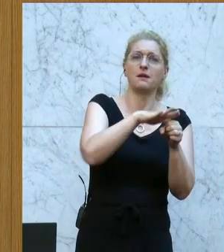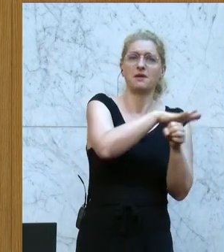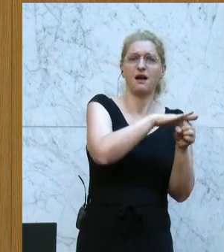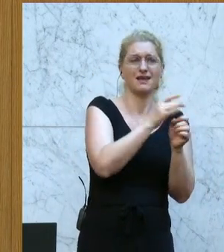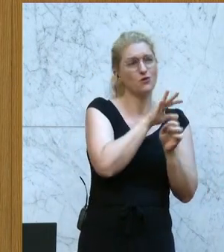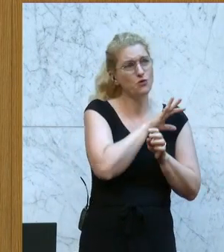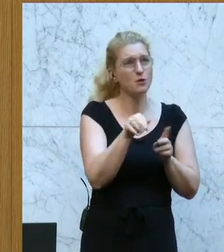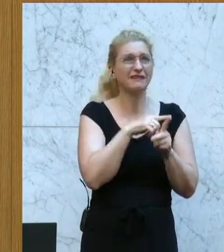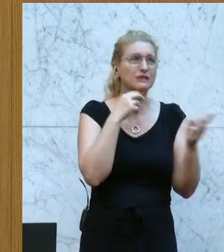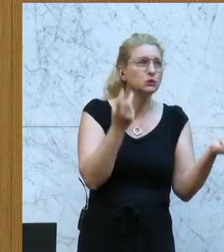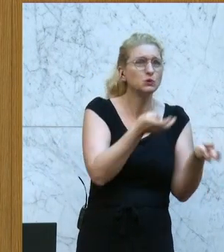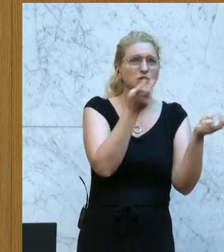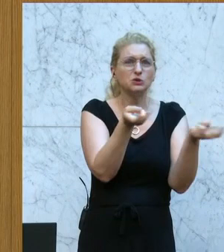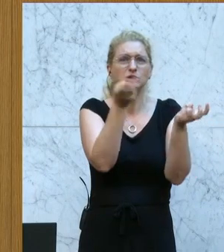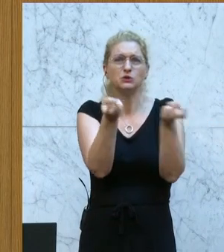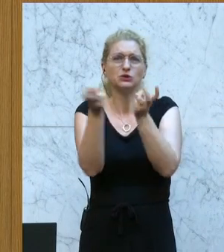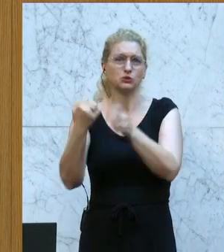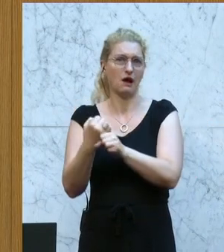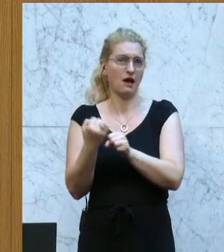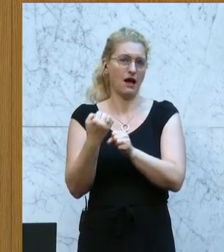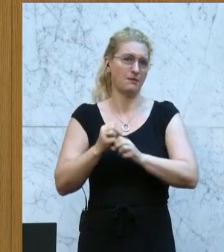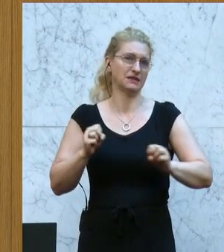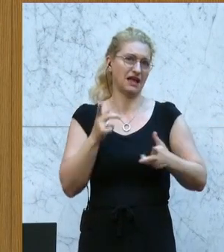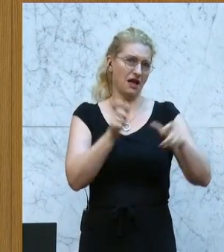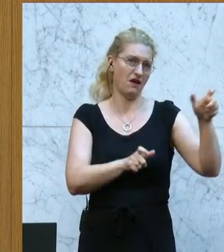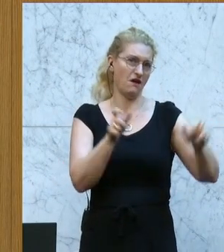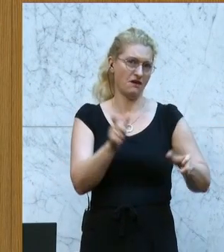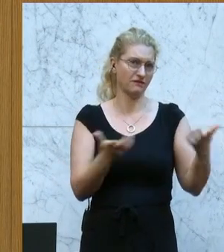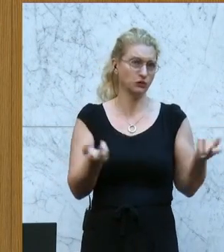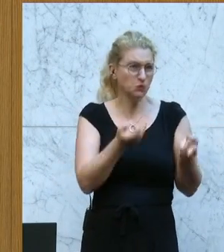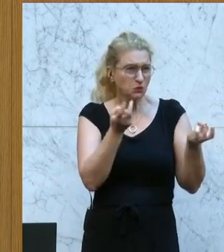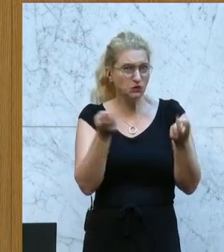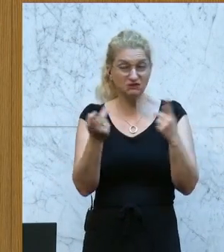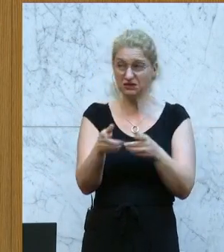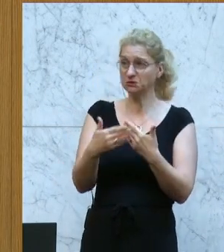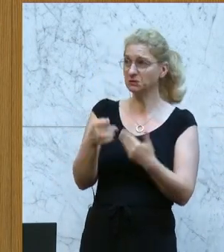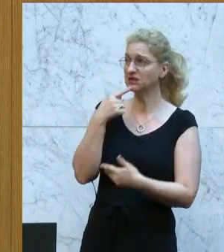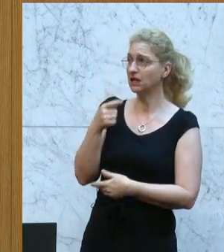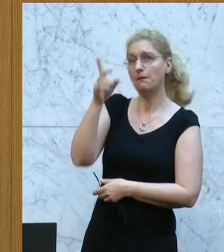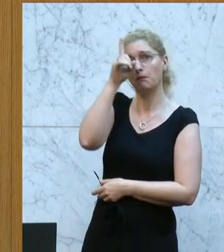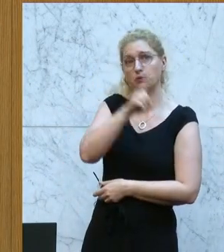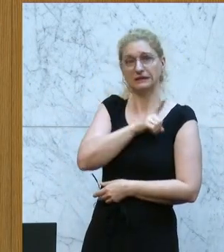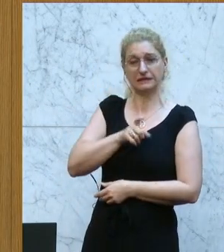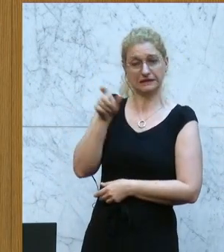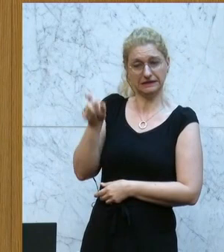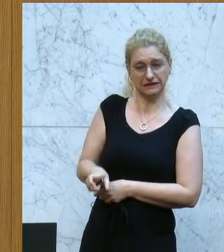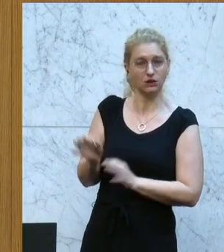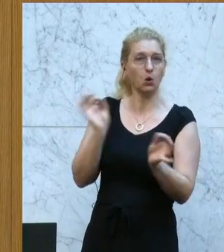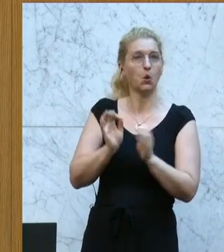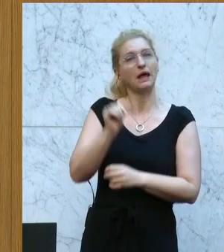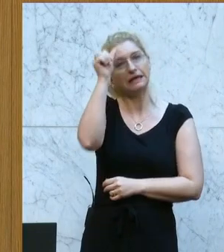nach Arbeitskräften suchen. Und wenn Sie dann hergehen und sagen, ein Polizist, eine Polizistin oder eine